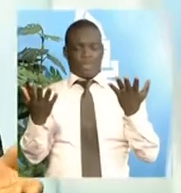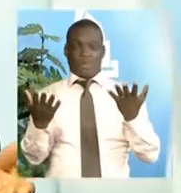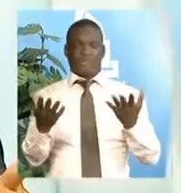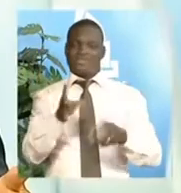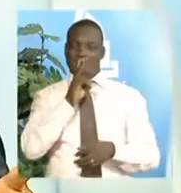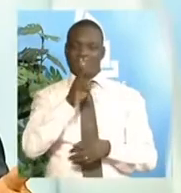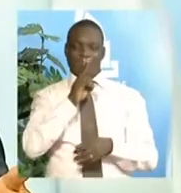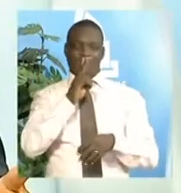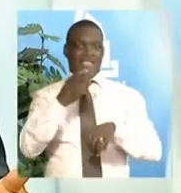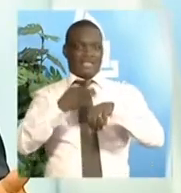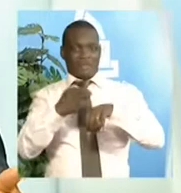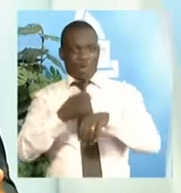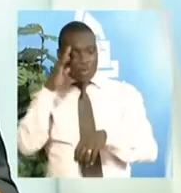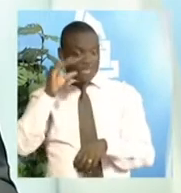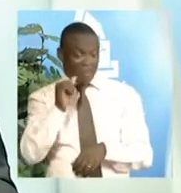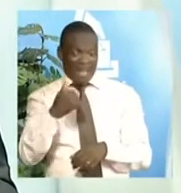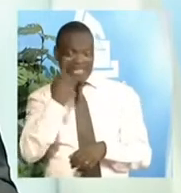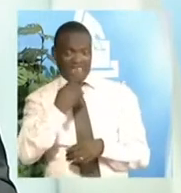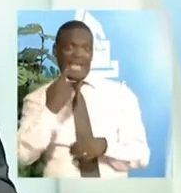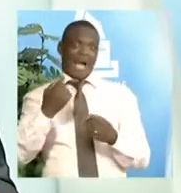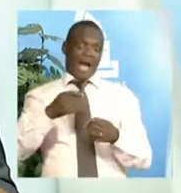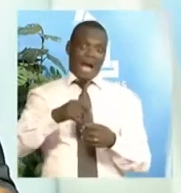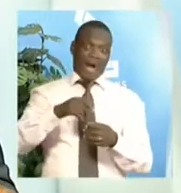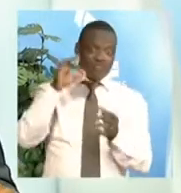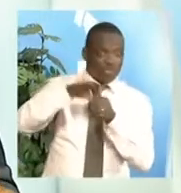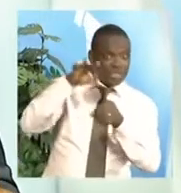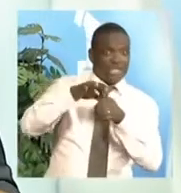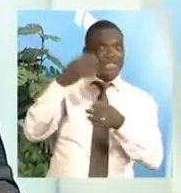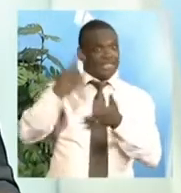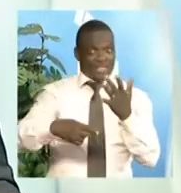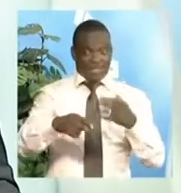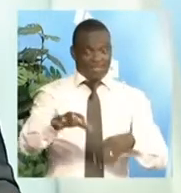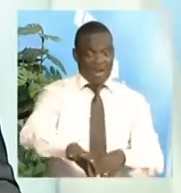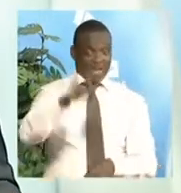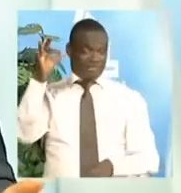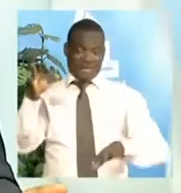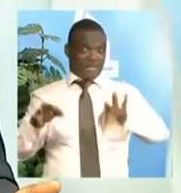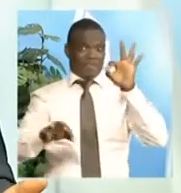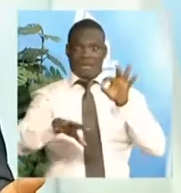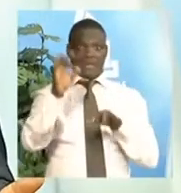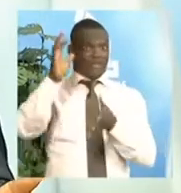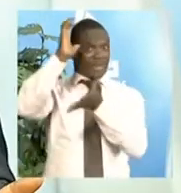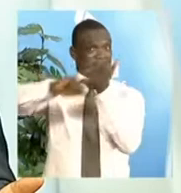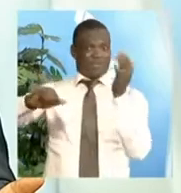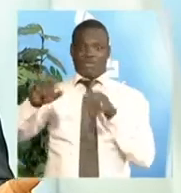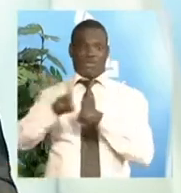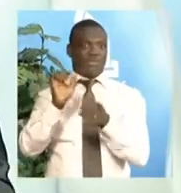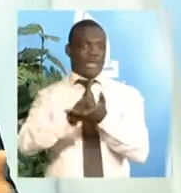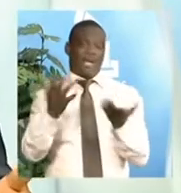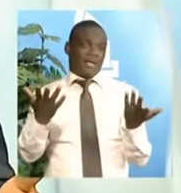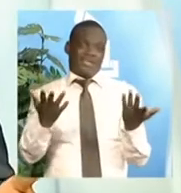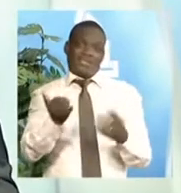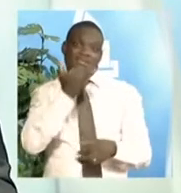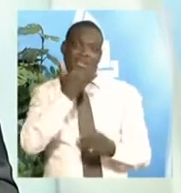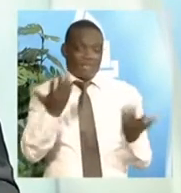Vous ne savez pas qui a voté qui ? Oui, c'est pour cette raison qu'il faut se fier au pas que ça pénalise ? Oui, c'est vrai que ça pénalise, mais il n'y a